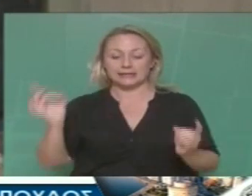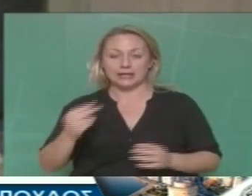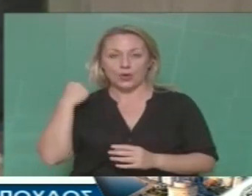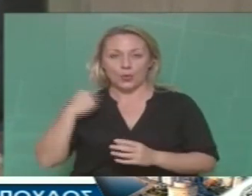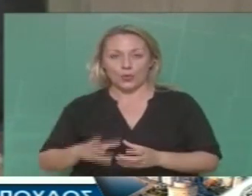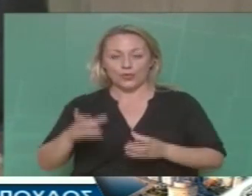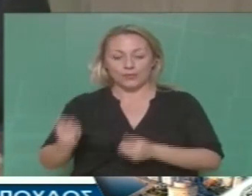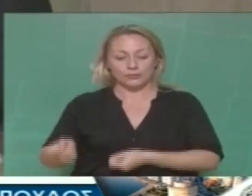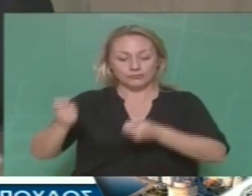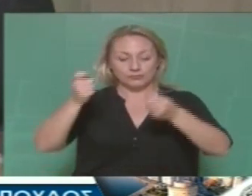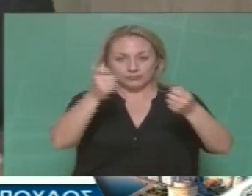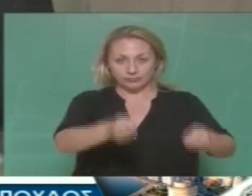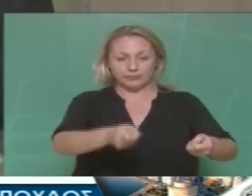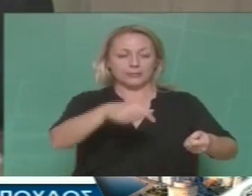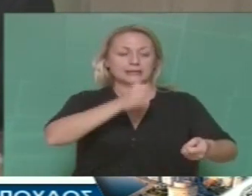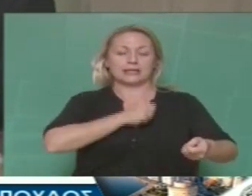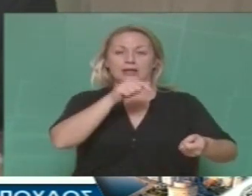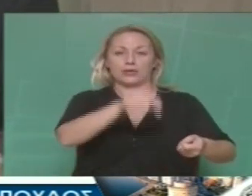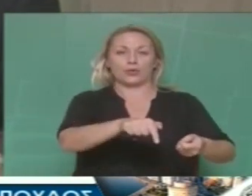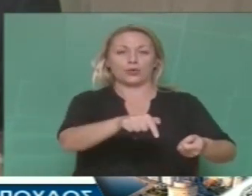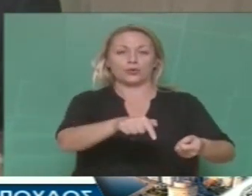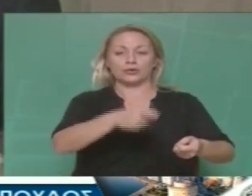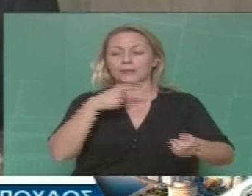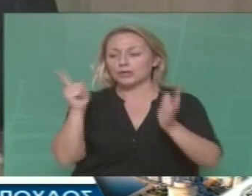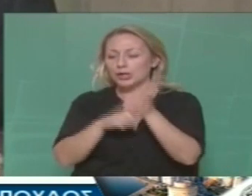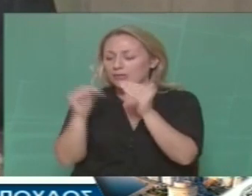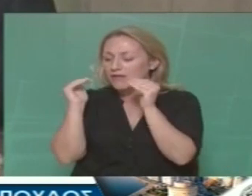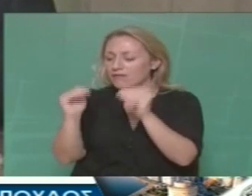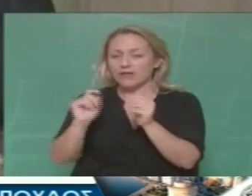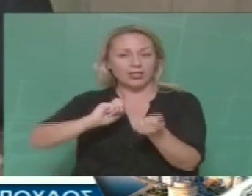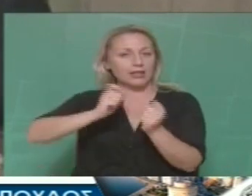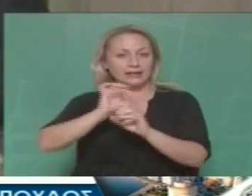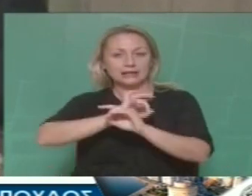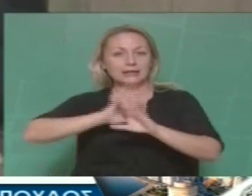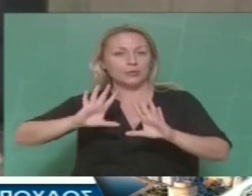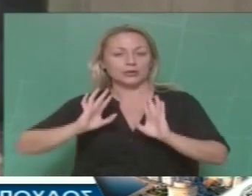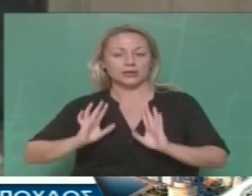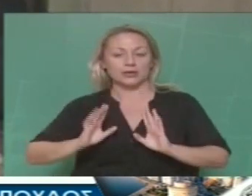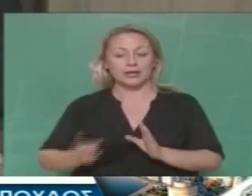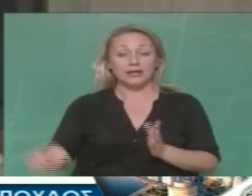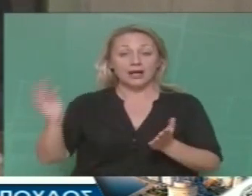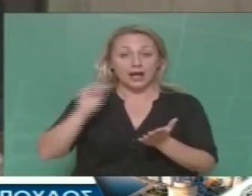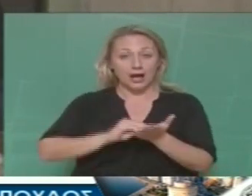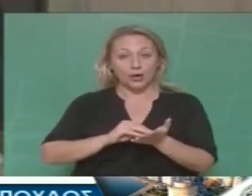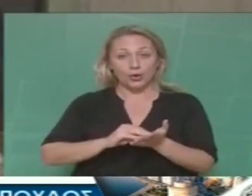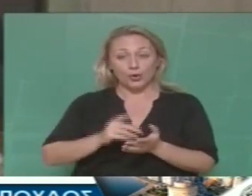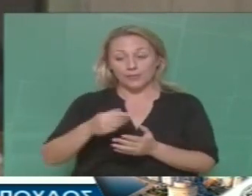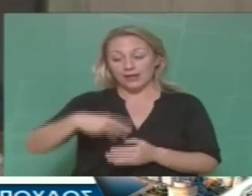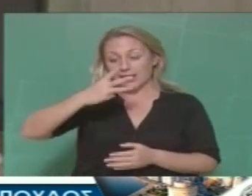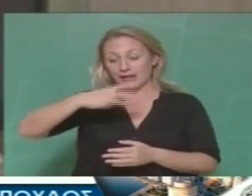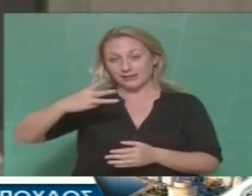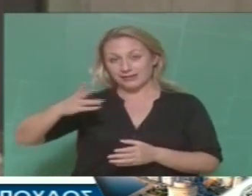επιχειρήσεις τις Δημοτικές Αρμοδιότητες. Και πολύ περισσότερο ήταν ο